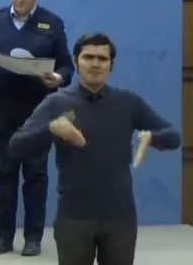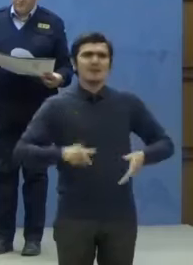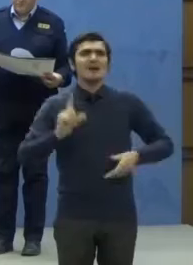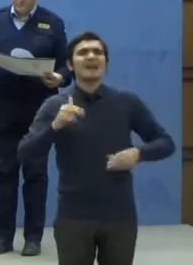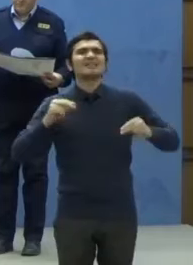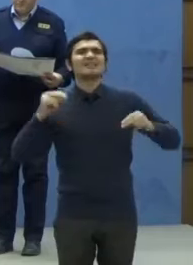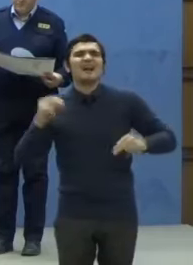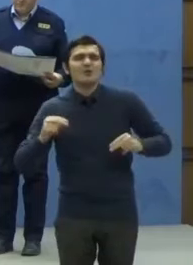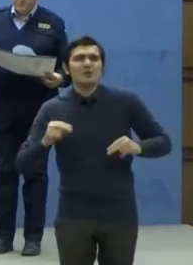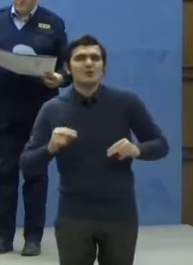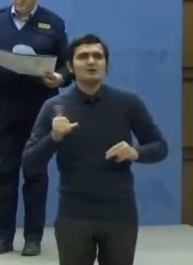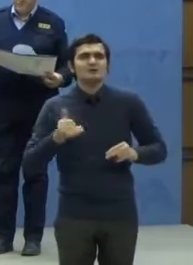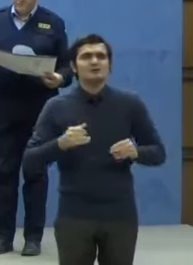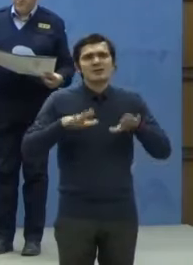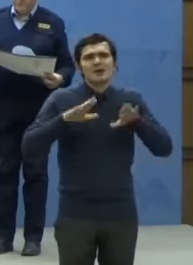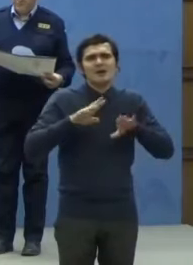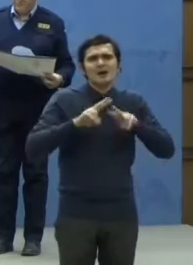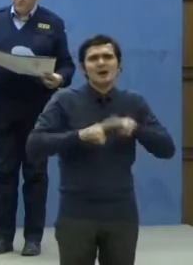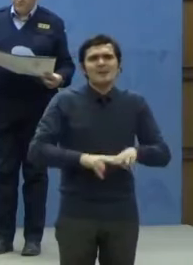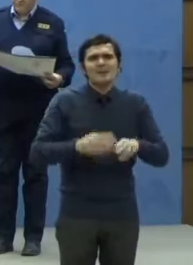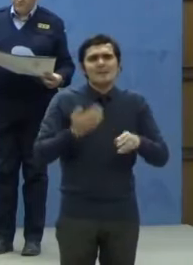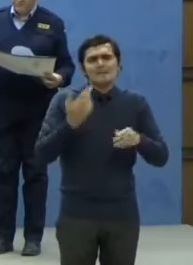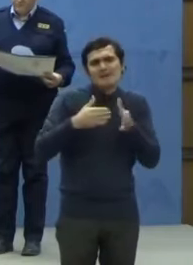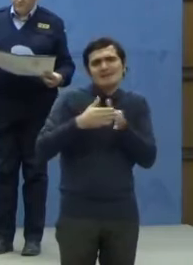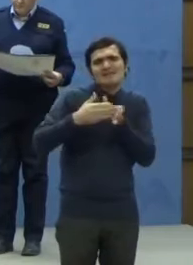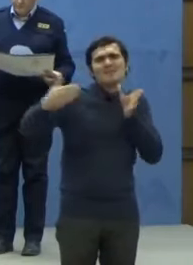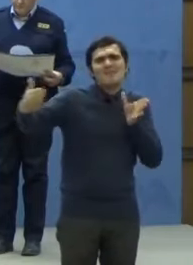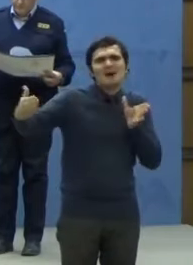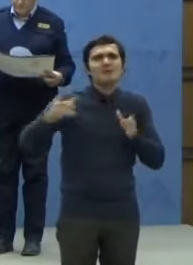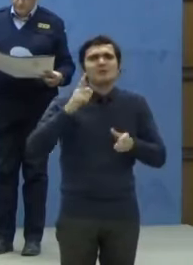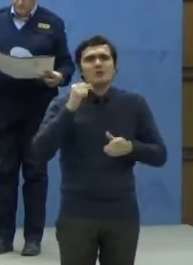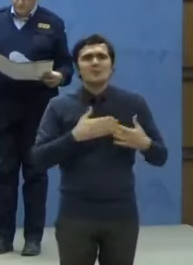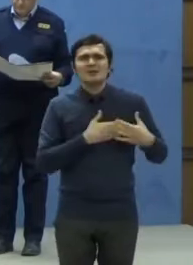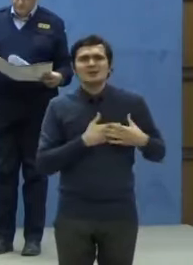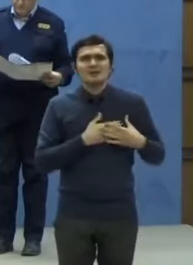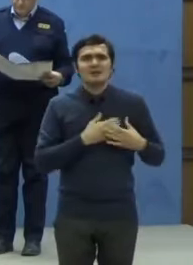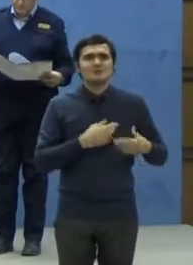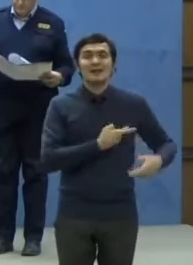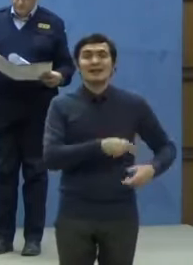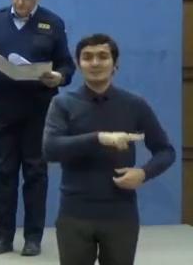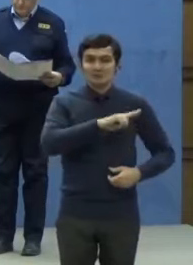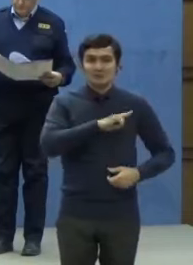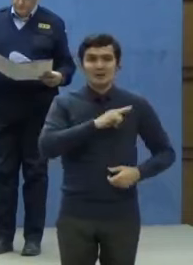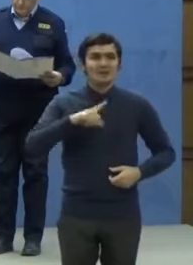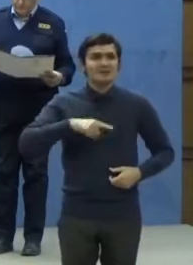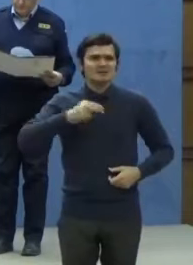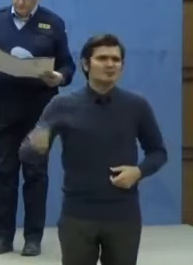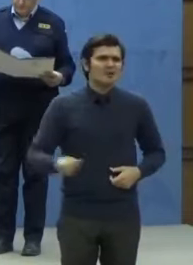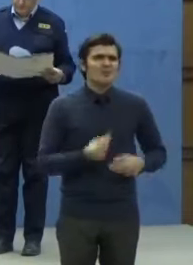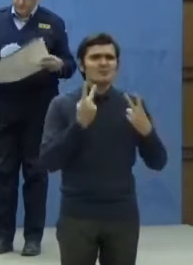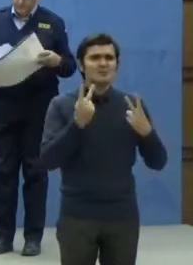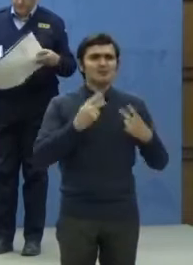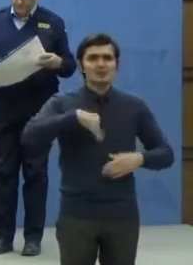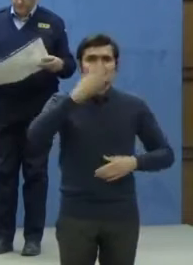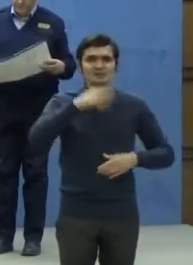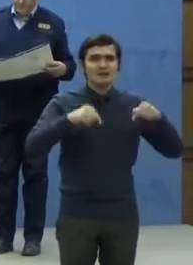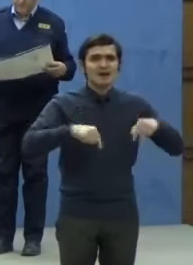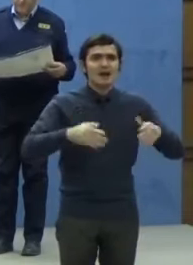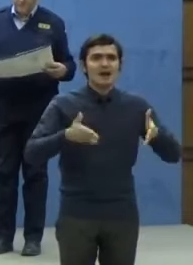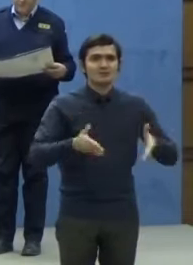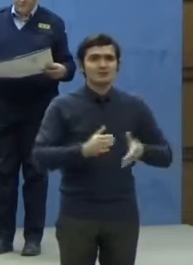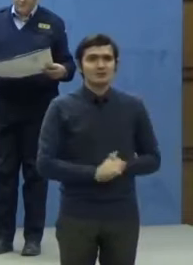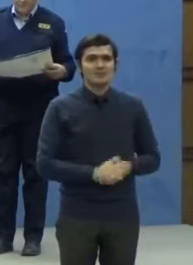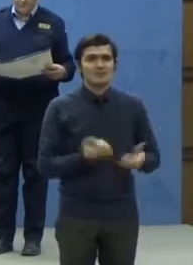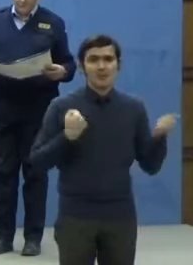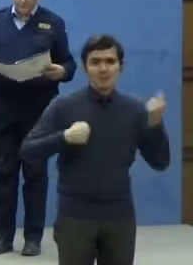dragi pentru că responsabilitatea este cea mai importantă în aceste zile. Comportamentul nostru al tuturor